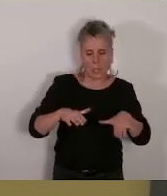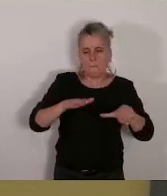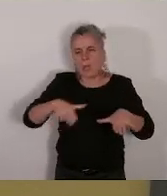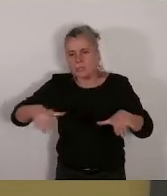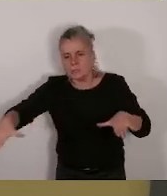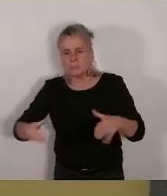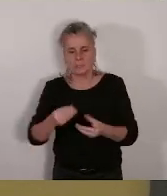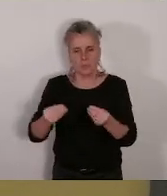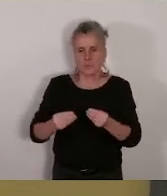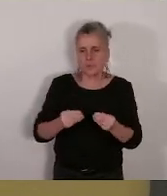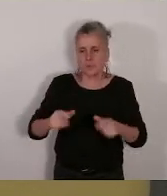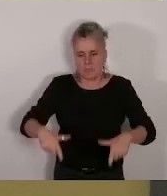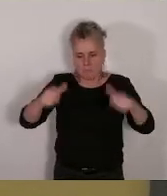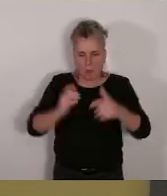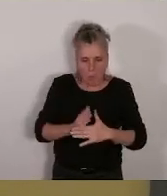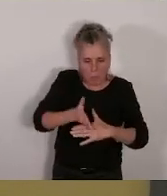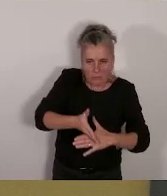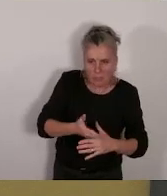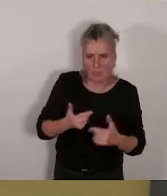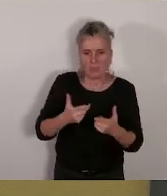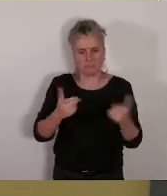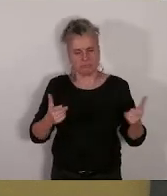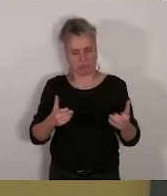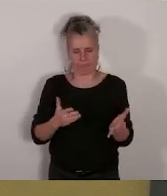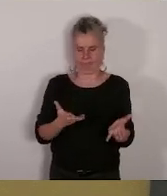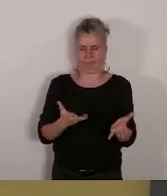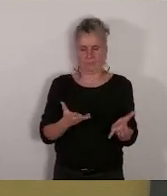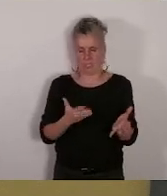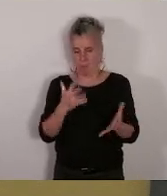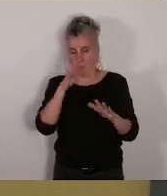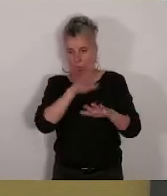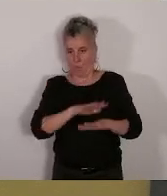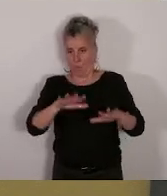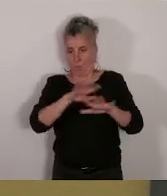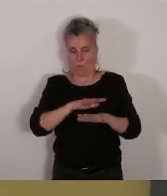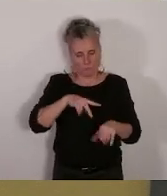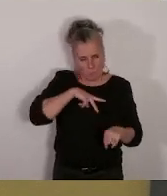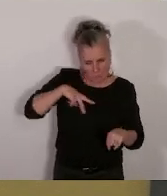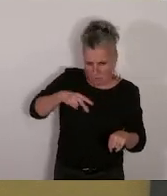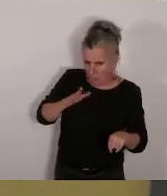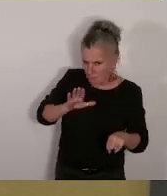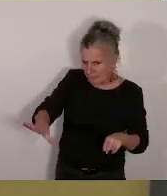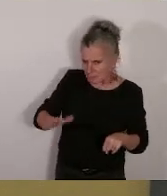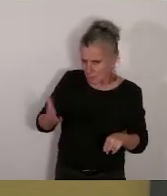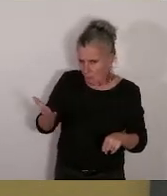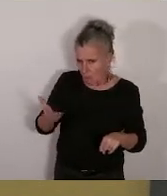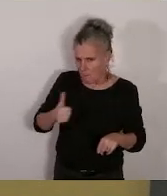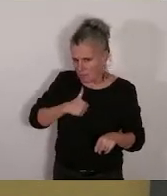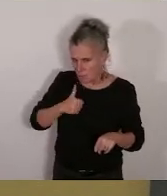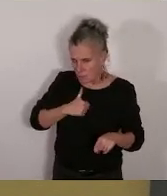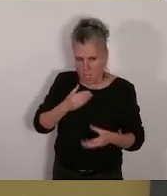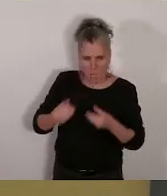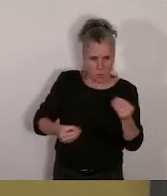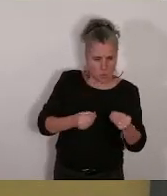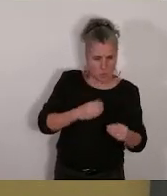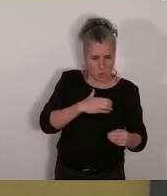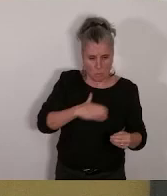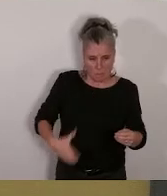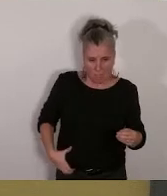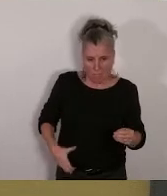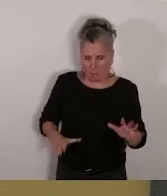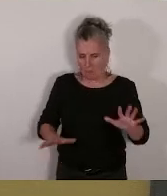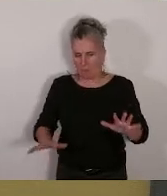sur les propriétés est-ce que c'est des propriétés de particuliers ou des propriétés municipales et donc ce rapport permet